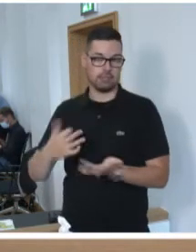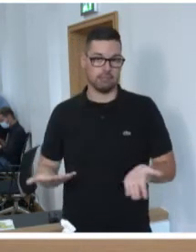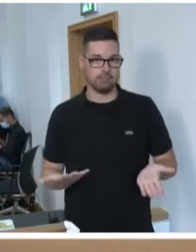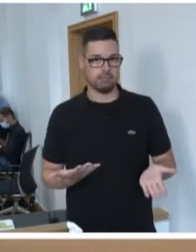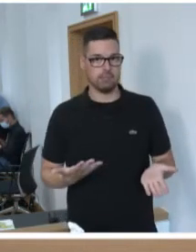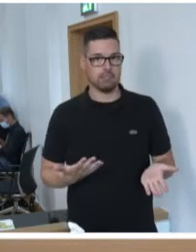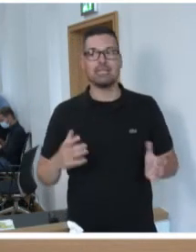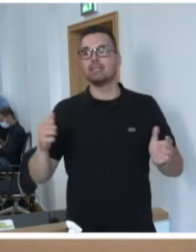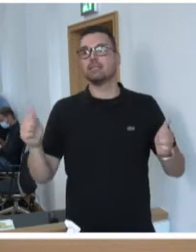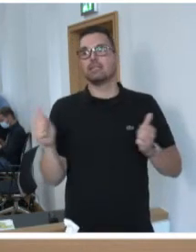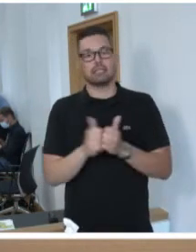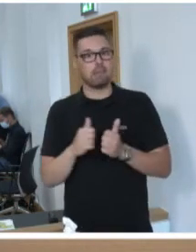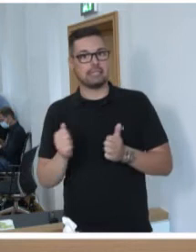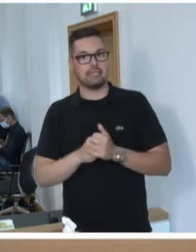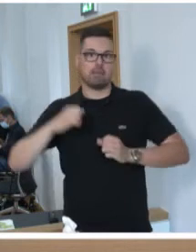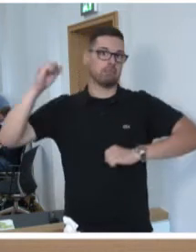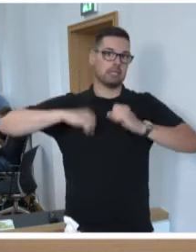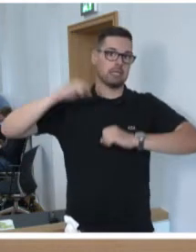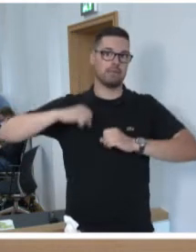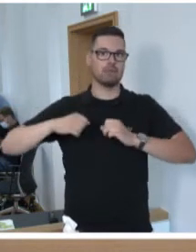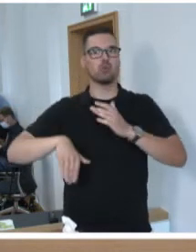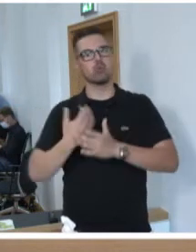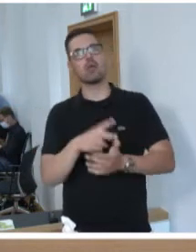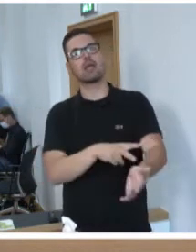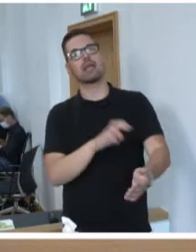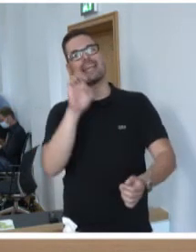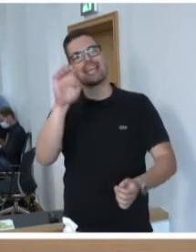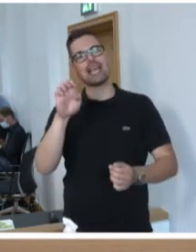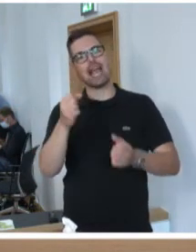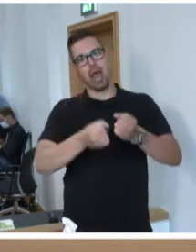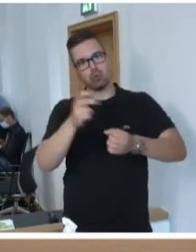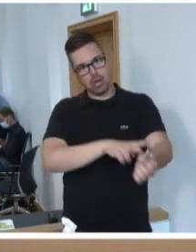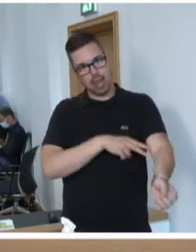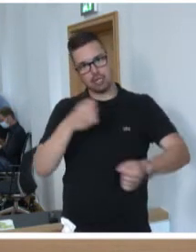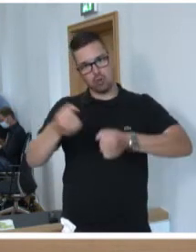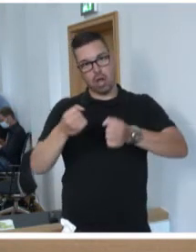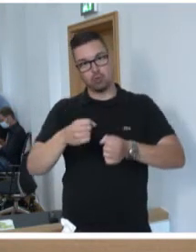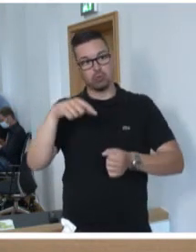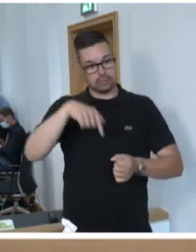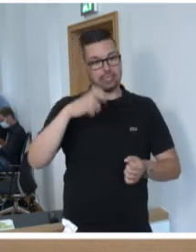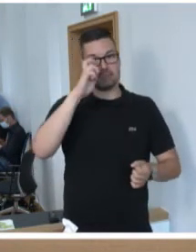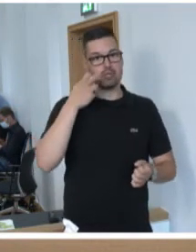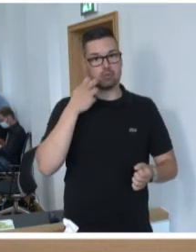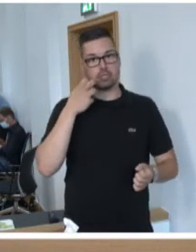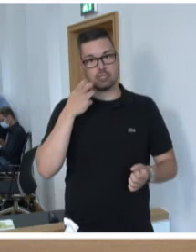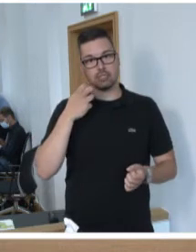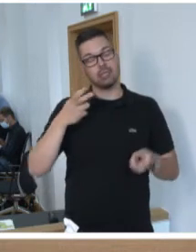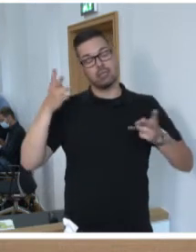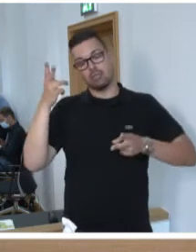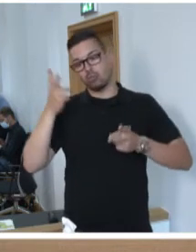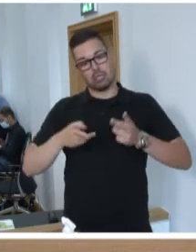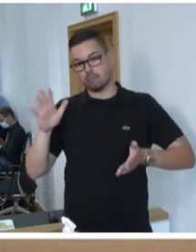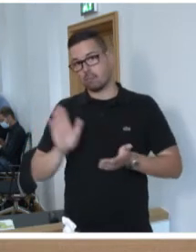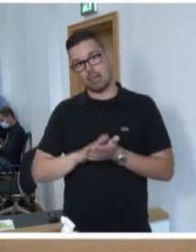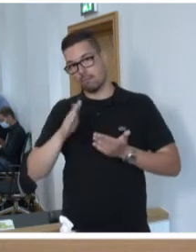Wir haben gemeinsam dafür gekämpft, dass das neue E-Auto von Ford in Saarlouis produziert wird. Damit sind wir gescheitert.